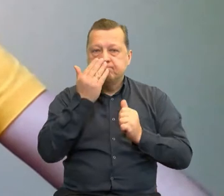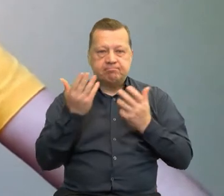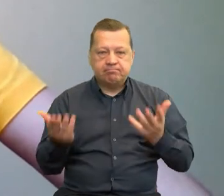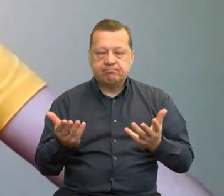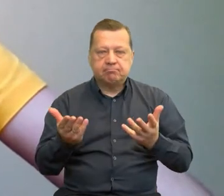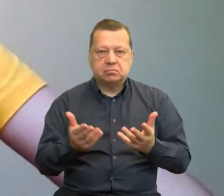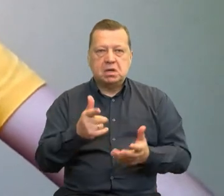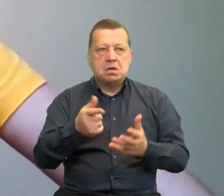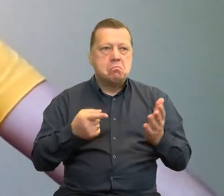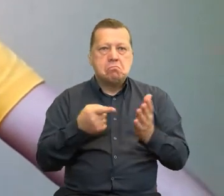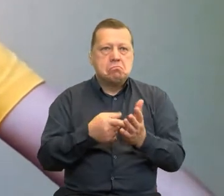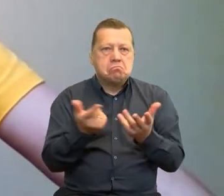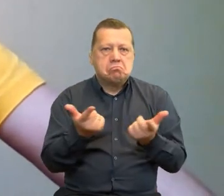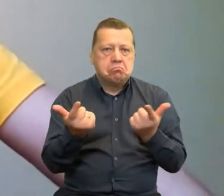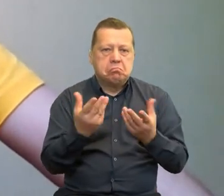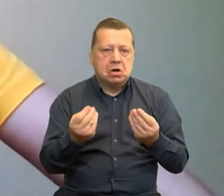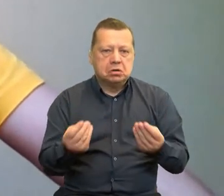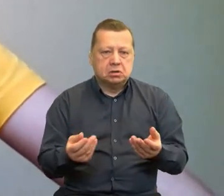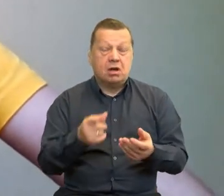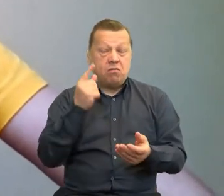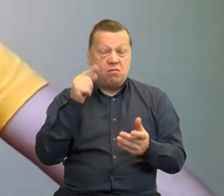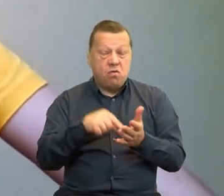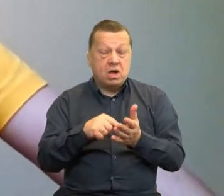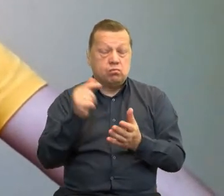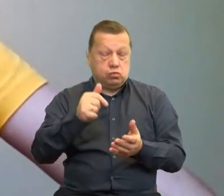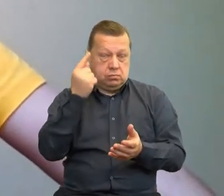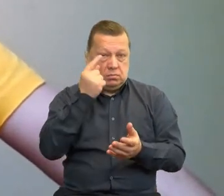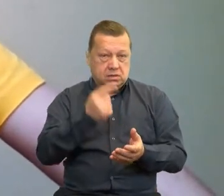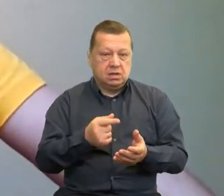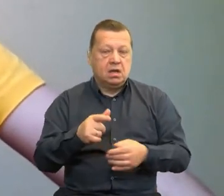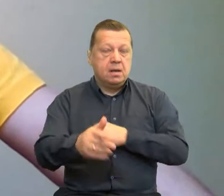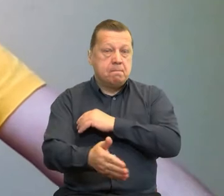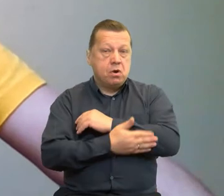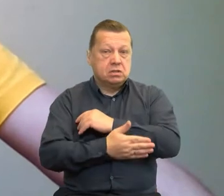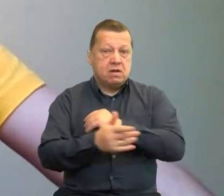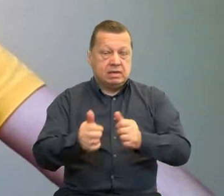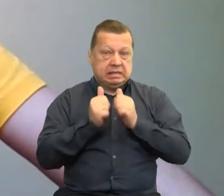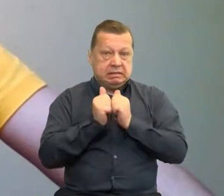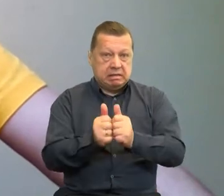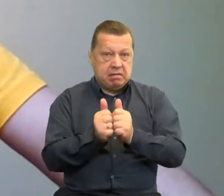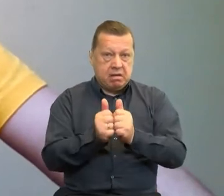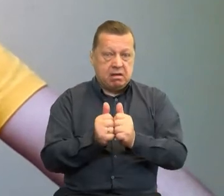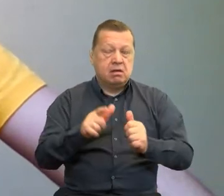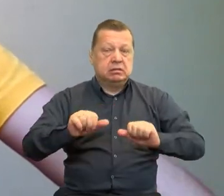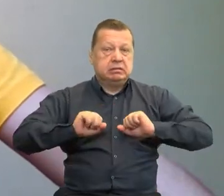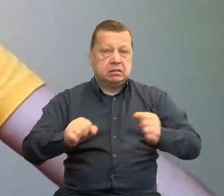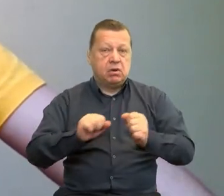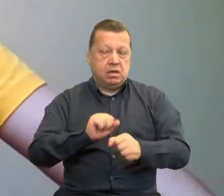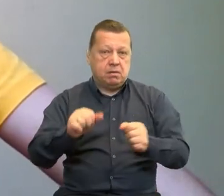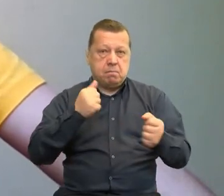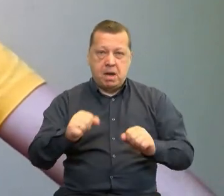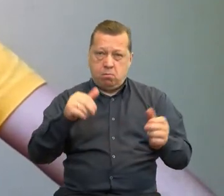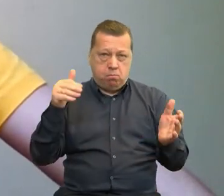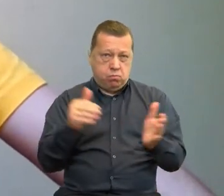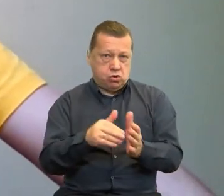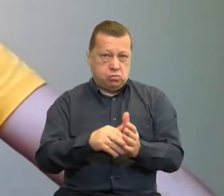prowadzić, to jest chyba co najistotniejsze. To dlaczego my się tym zajmujemy, to podstawowe wyzwanie, ta potrzeba działania jest chyba kluczem do